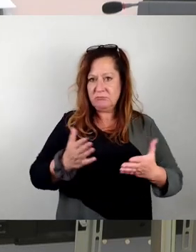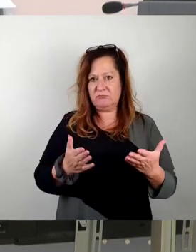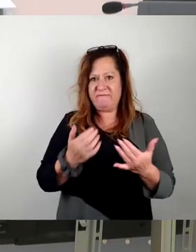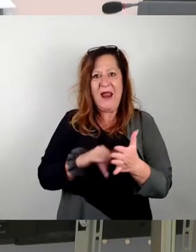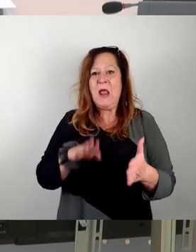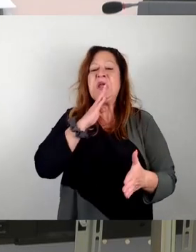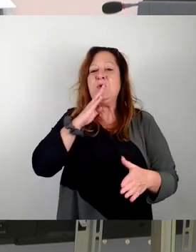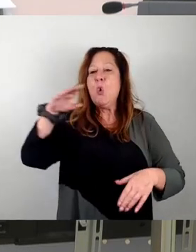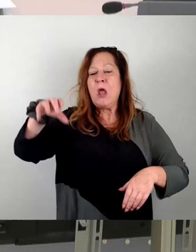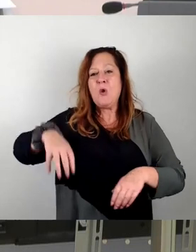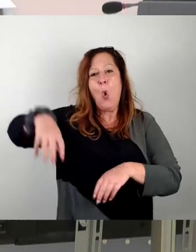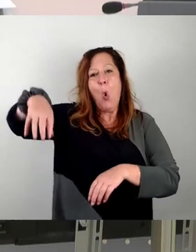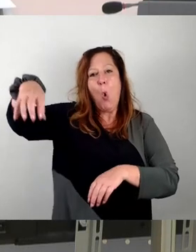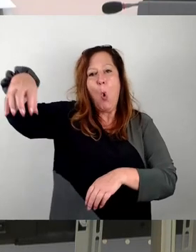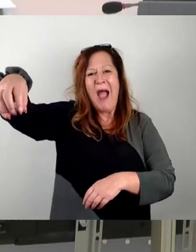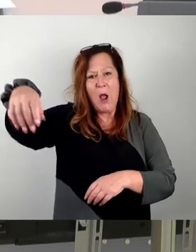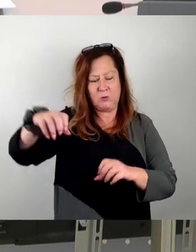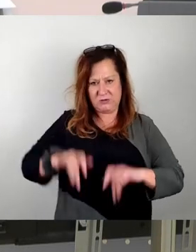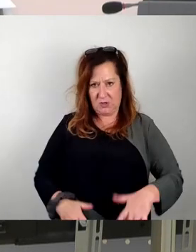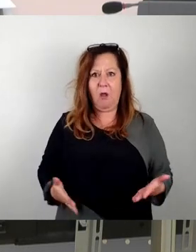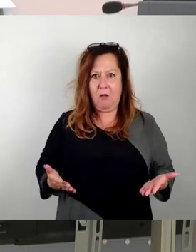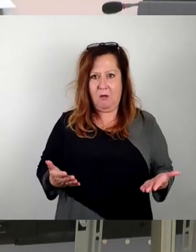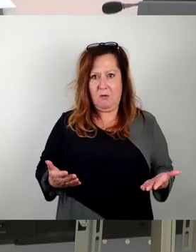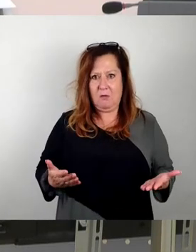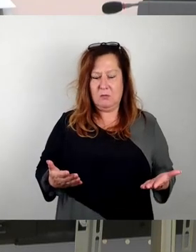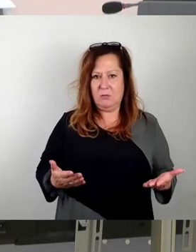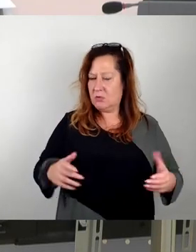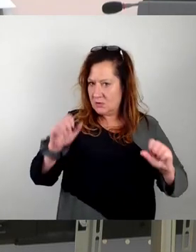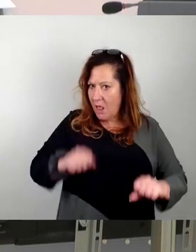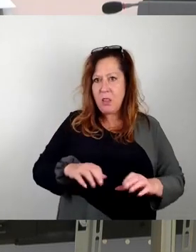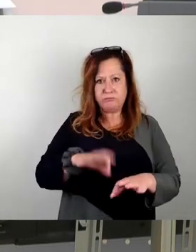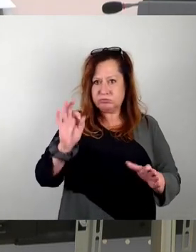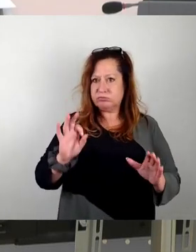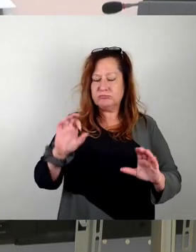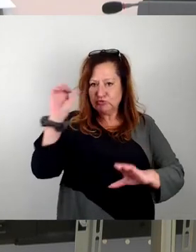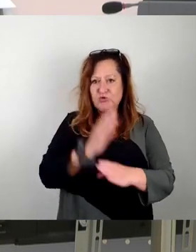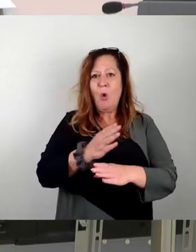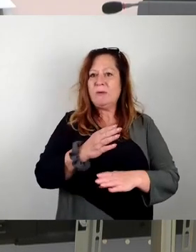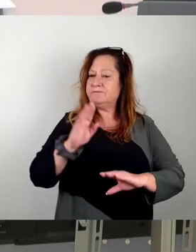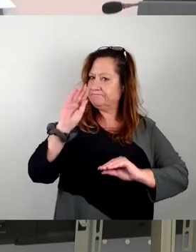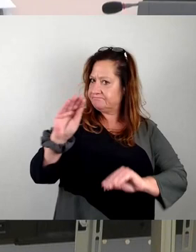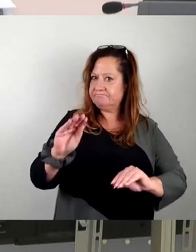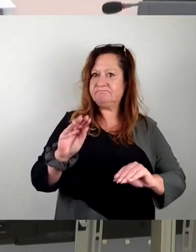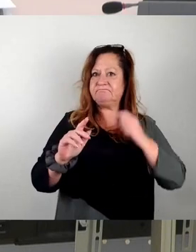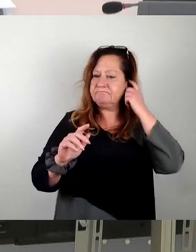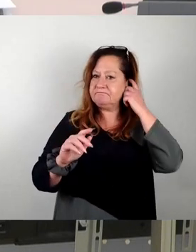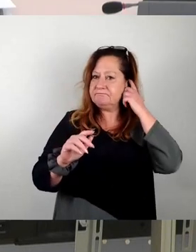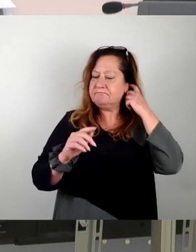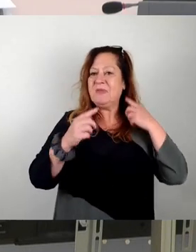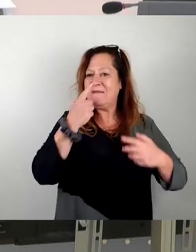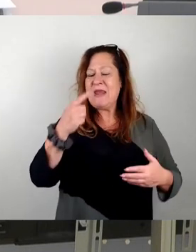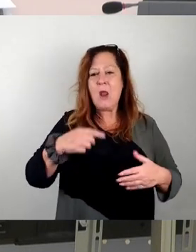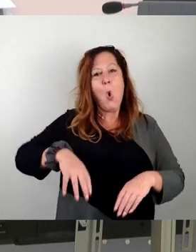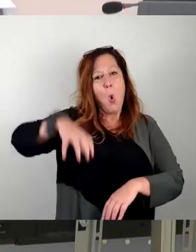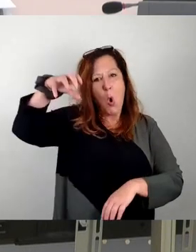ja übernommen worden ist im widerführenden Ausschussgericht, dann können wir das rausnehmen, weil wir gesagt haben, na gut, wenn dort Hochhäuser gebaut oder Hochhäuser gebaut